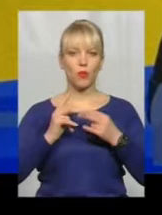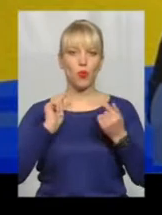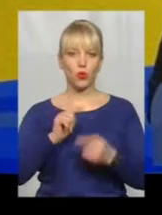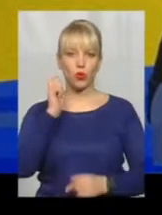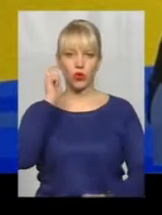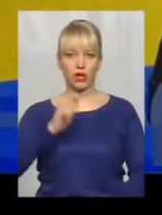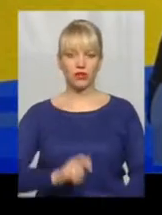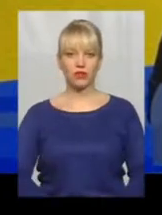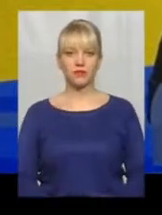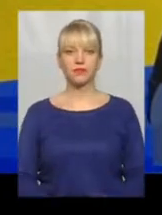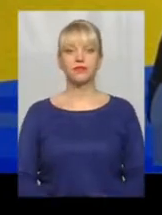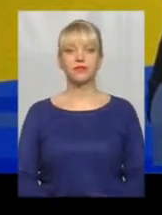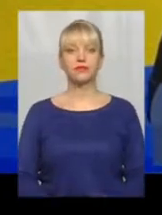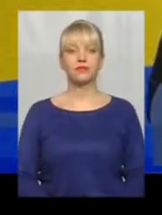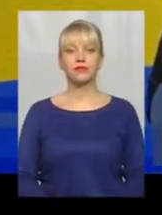України.